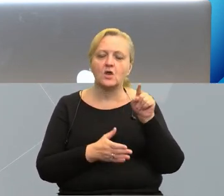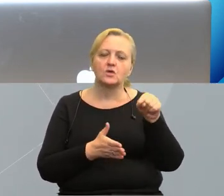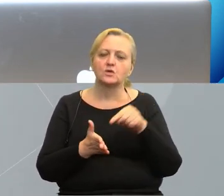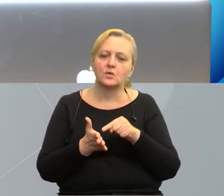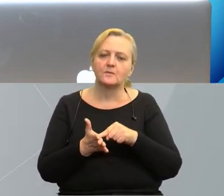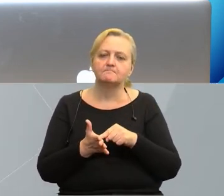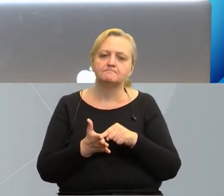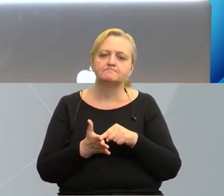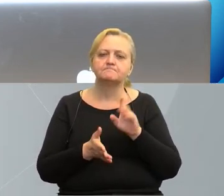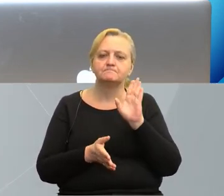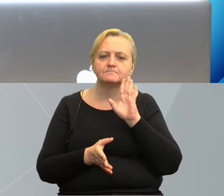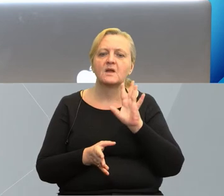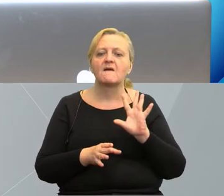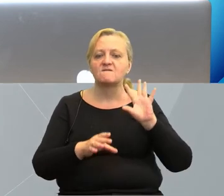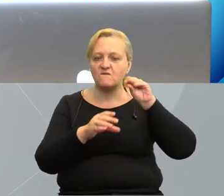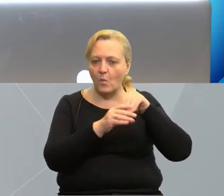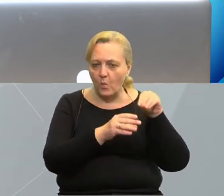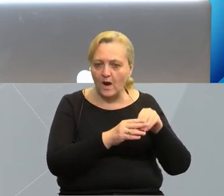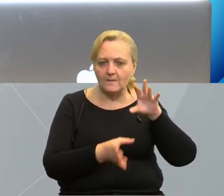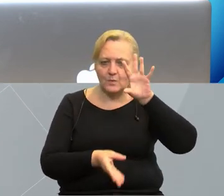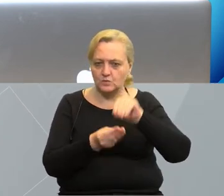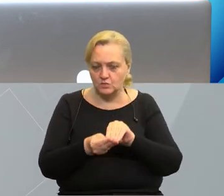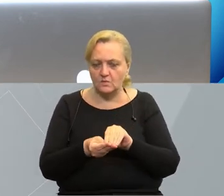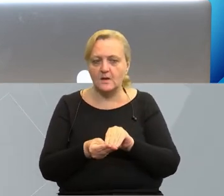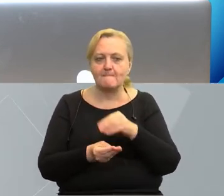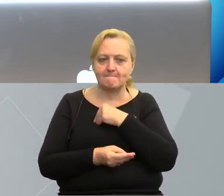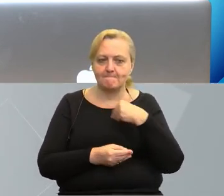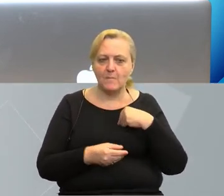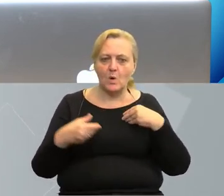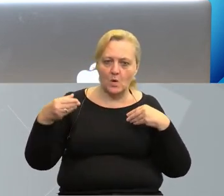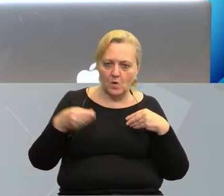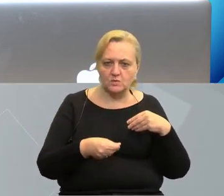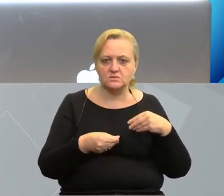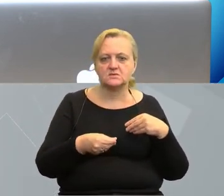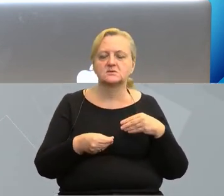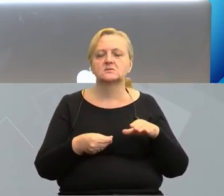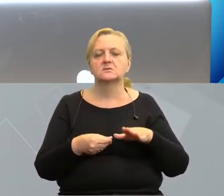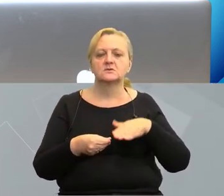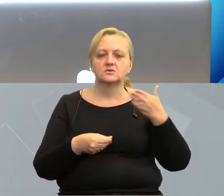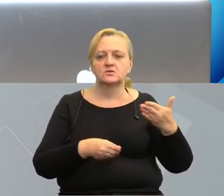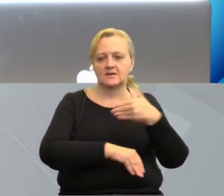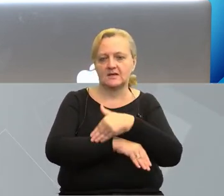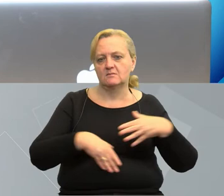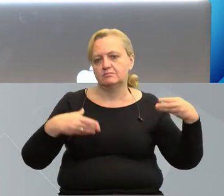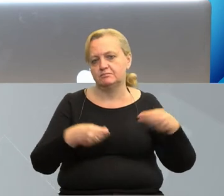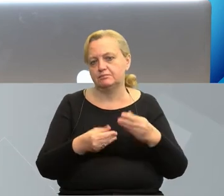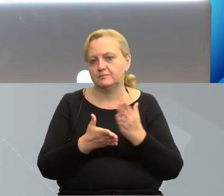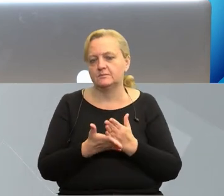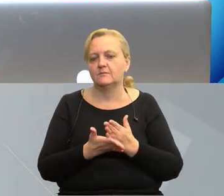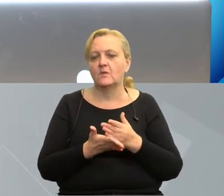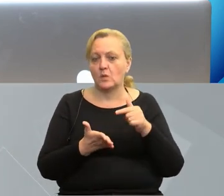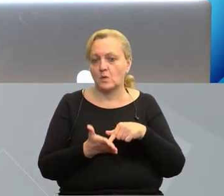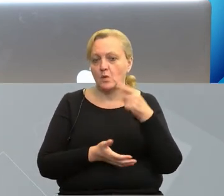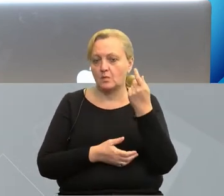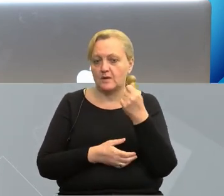prostu suma wkładów ze strony polskiej i ze strony zagranicznej, z